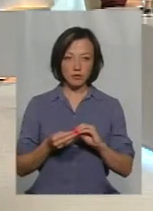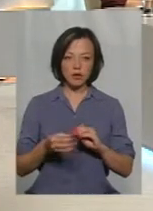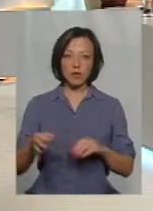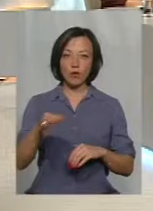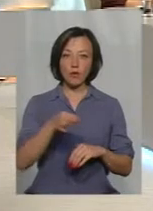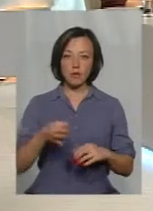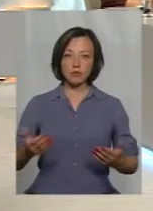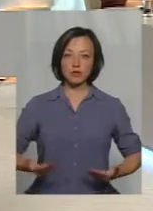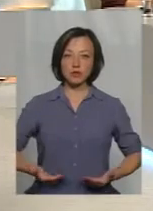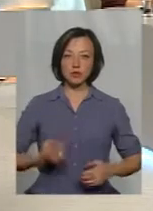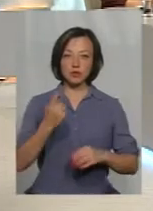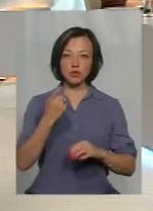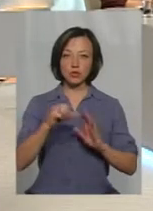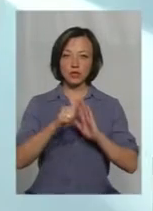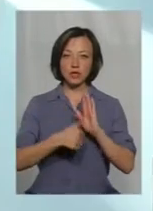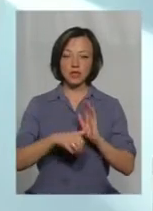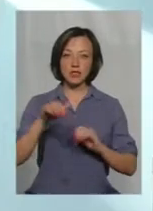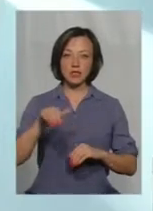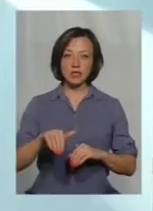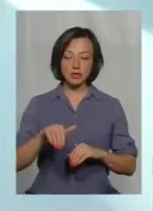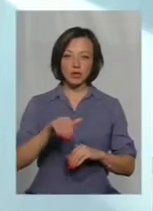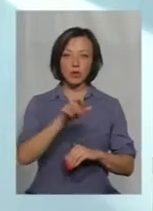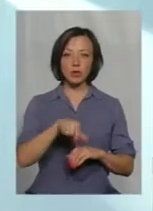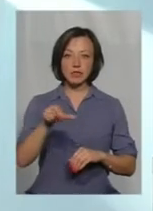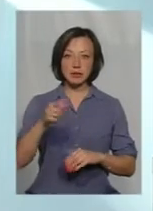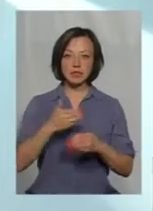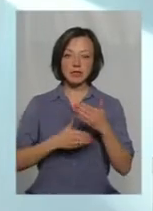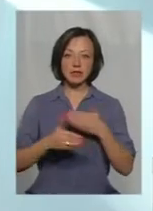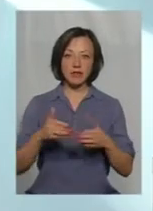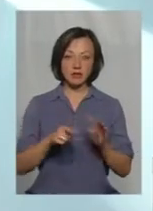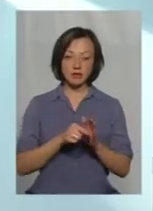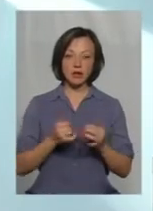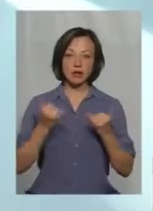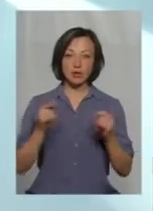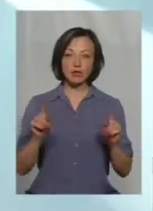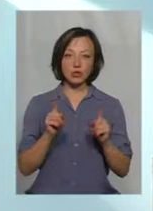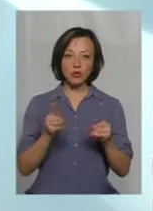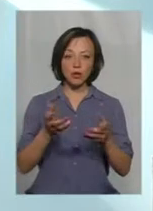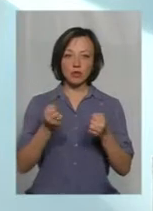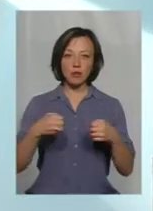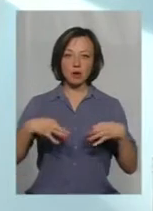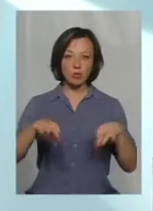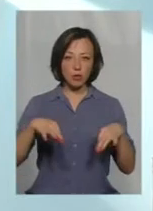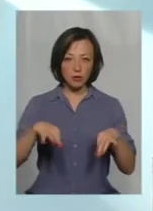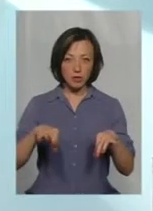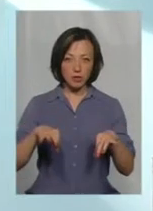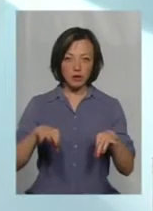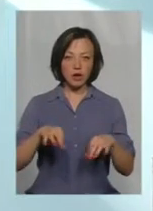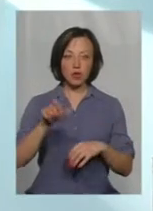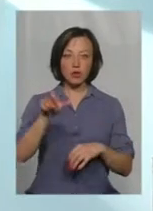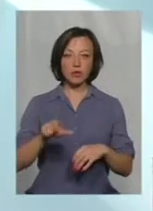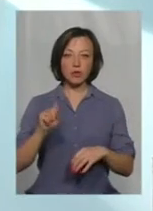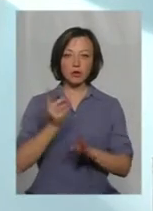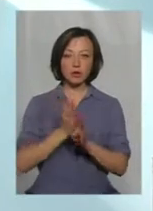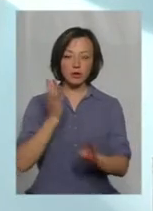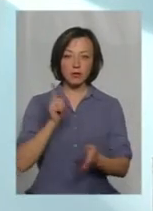області проживає майже 116 тисяч осіб з інвалідністю. Для того, щоб отримати автомобіль, людина в